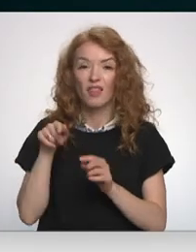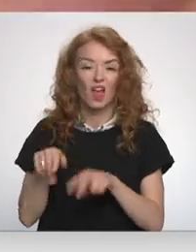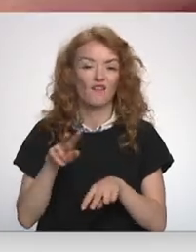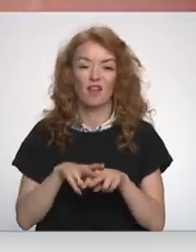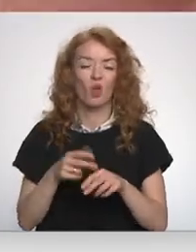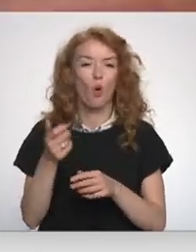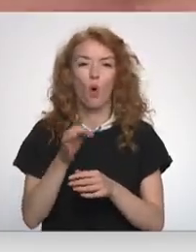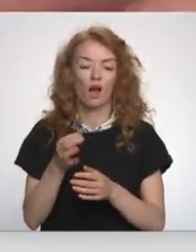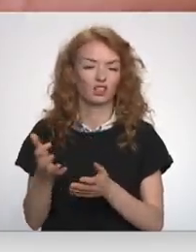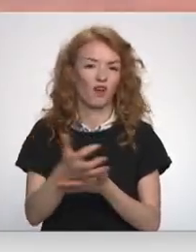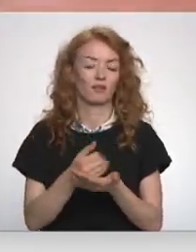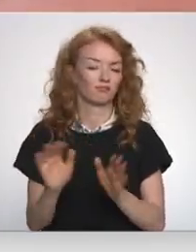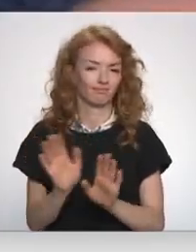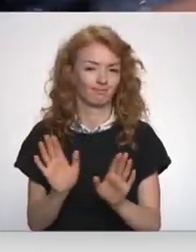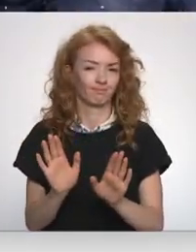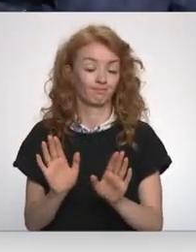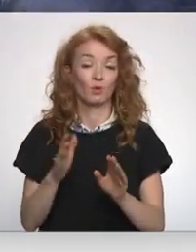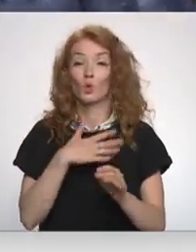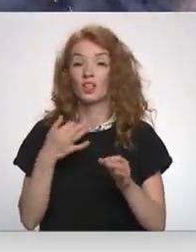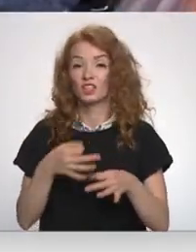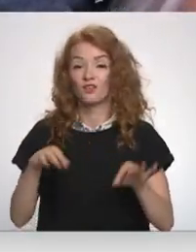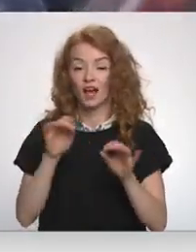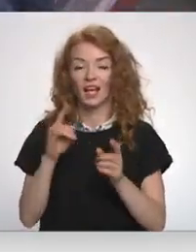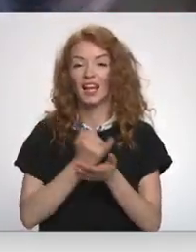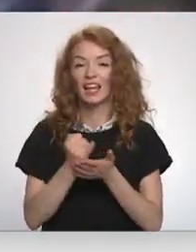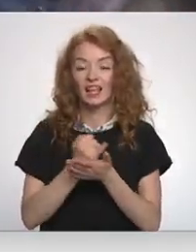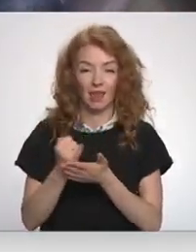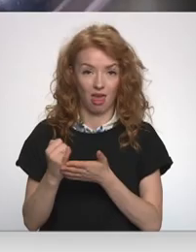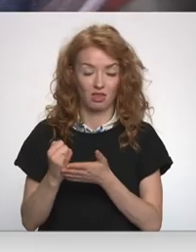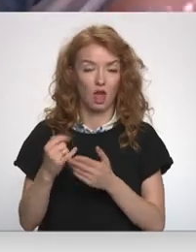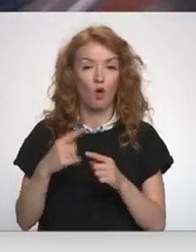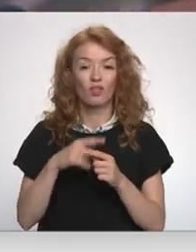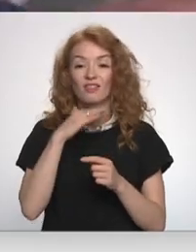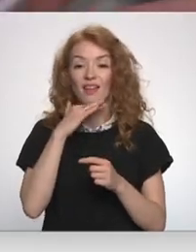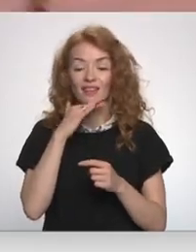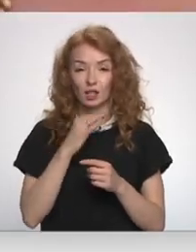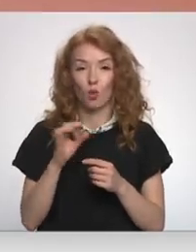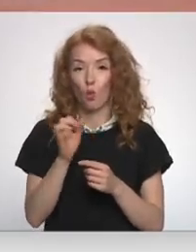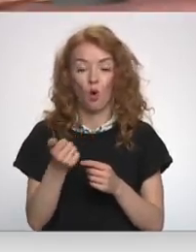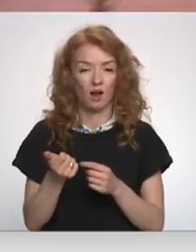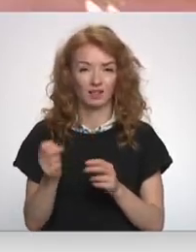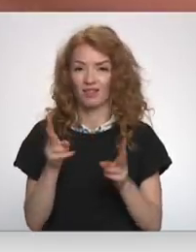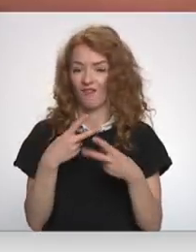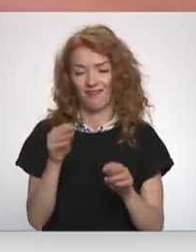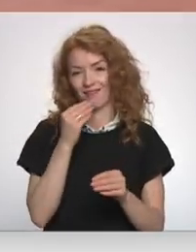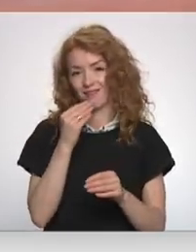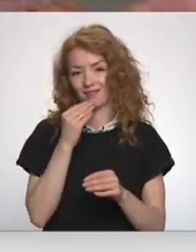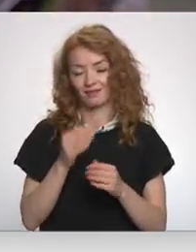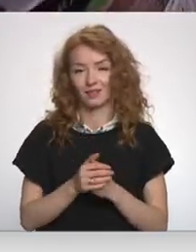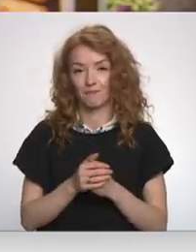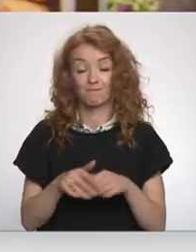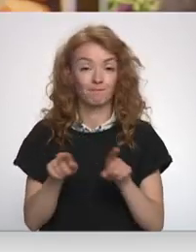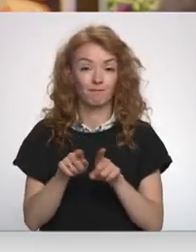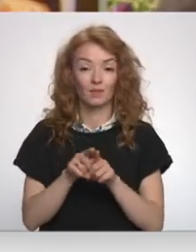vietā nelasēt. Speciālis norāda, ka ļoti svarīgs ir higienes jautājums un netīras ogas, noteikti nevajadzētu ēst. Tāpat